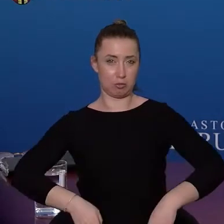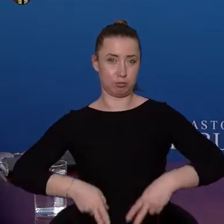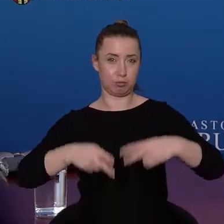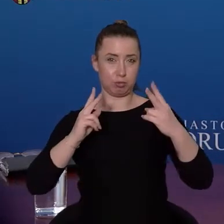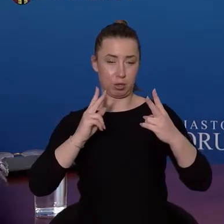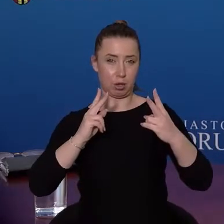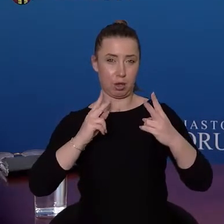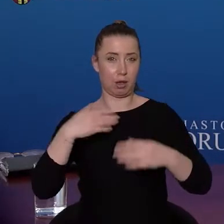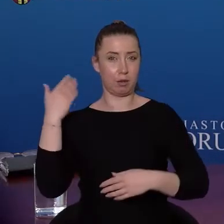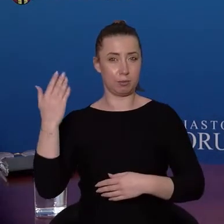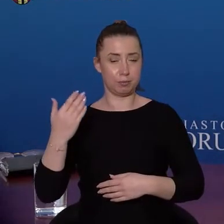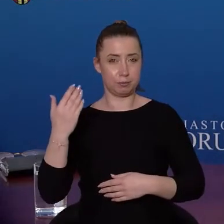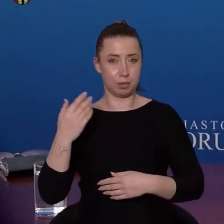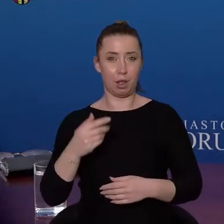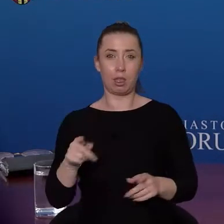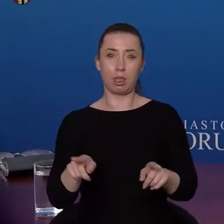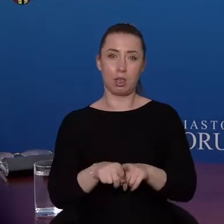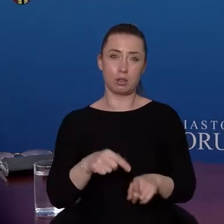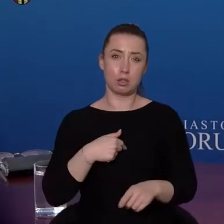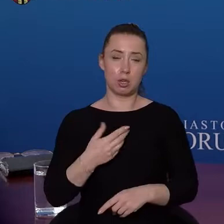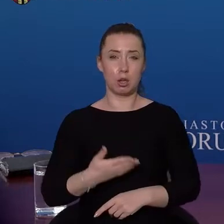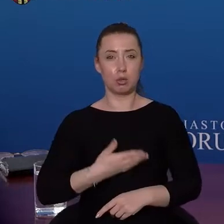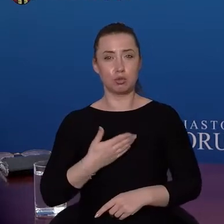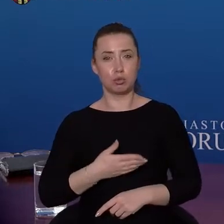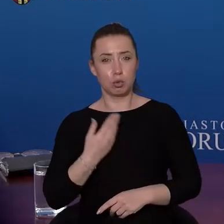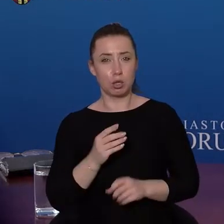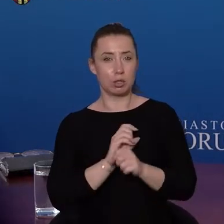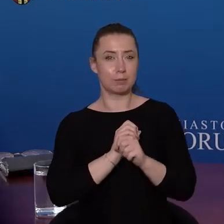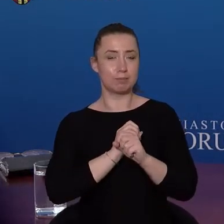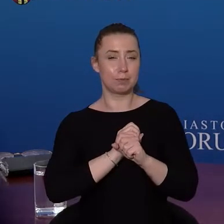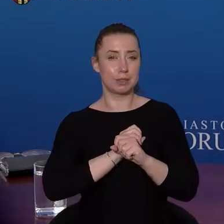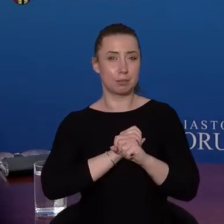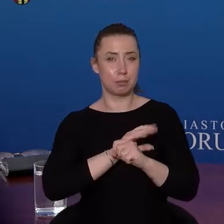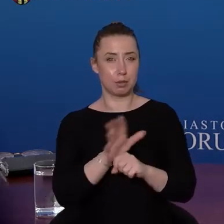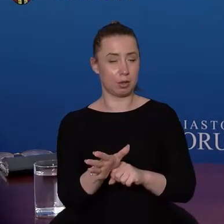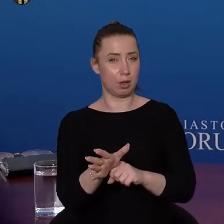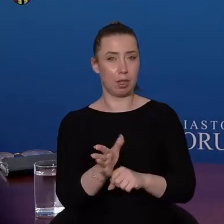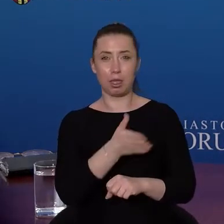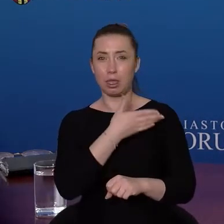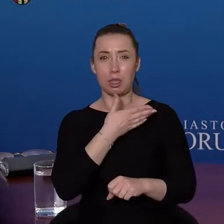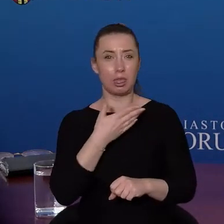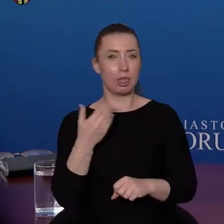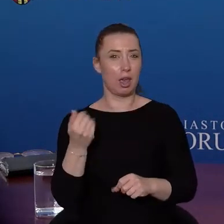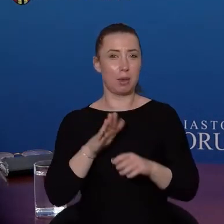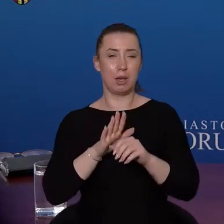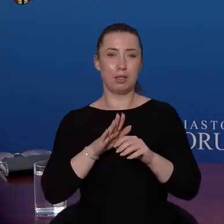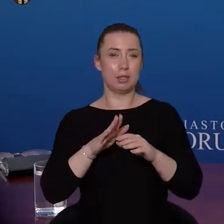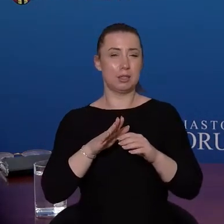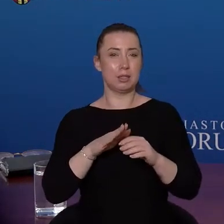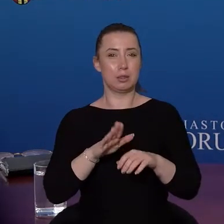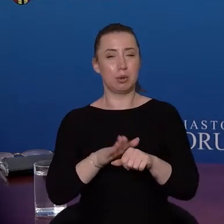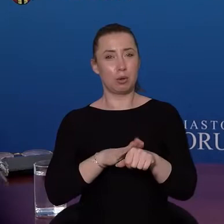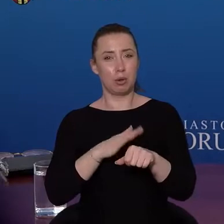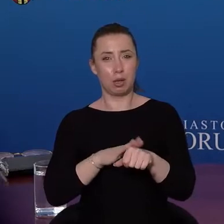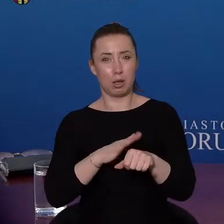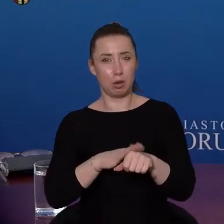Także uczucie tego, że zakażenia i epidemia są bezwzględne i świadomość tego, że